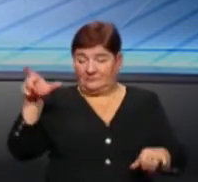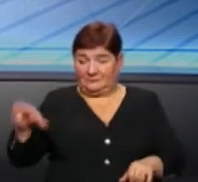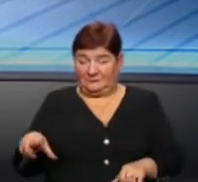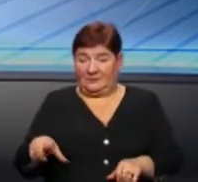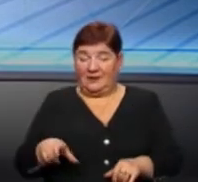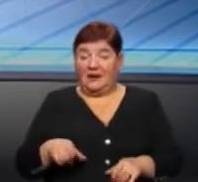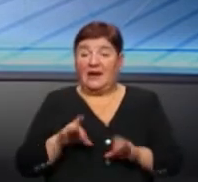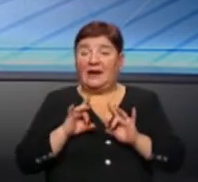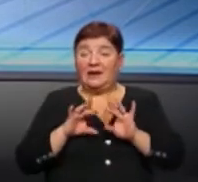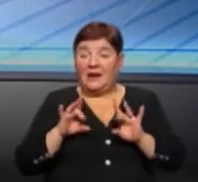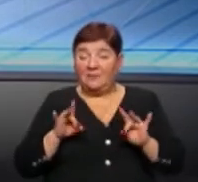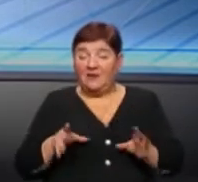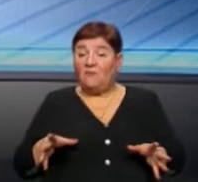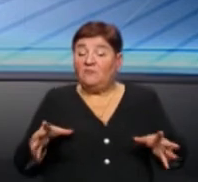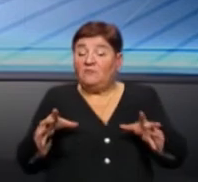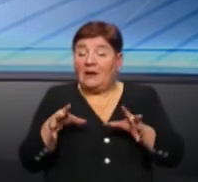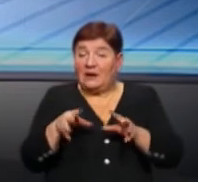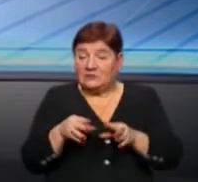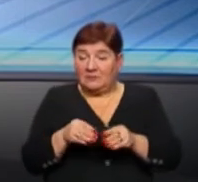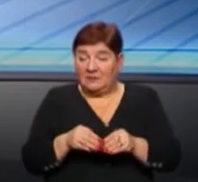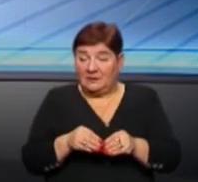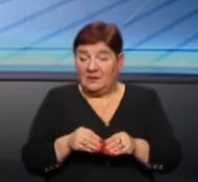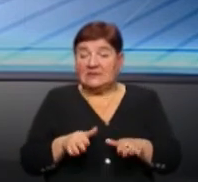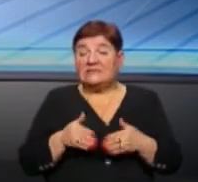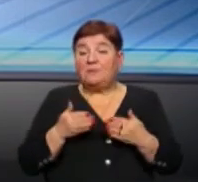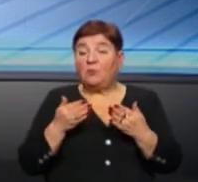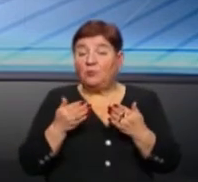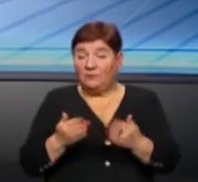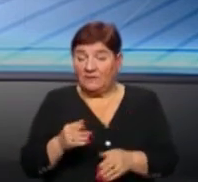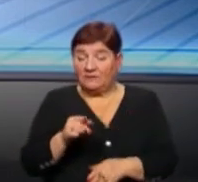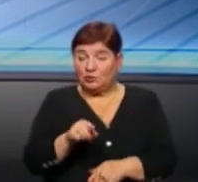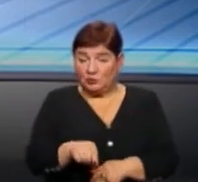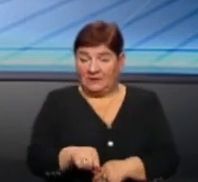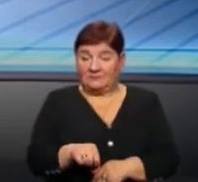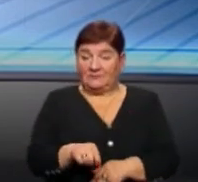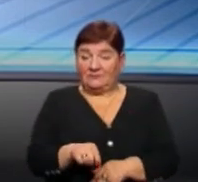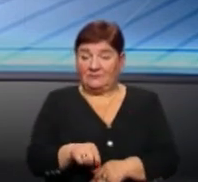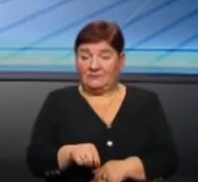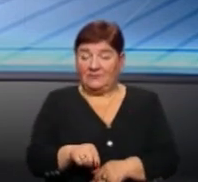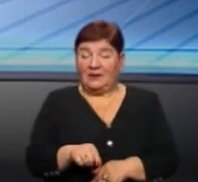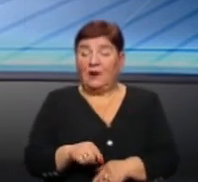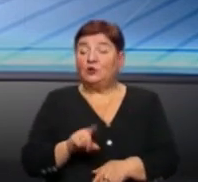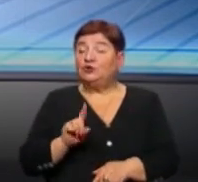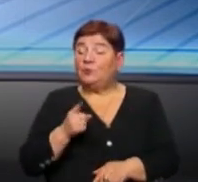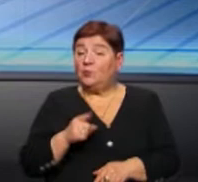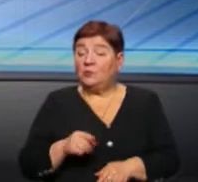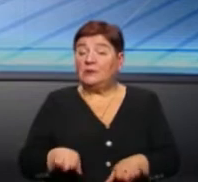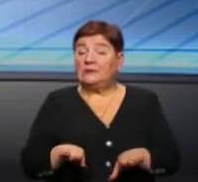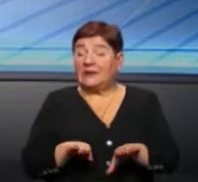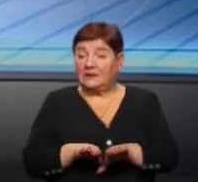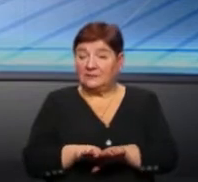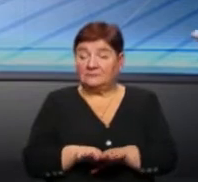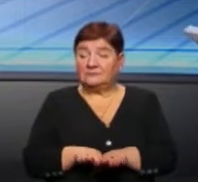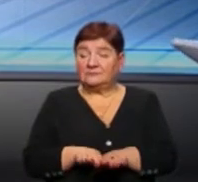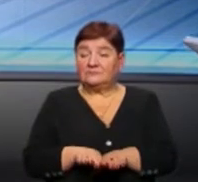скажімо так, в св'язку би їх запропонував сюди покласти. Чому? Тому що